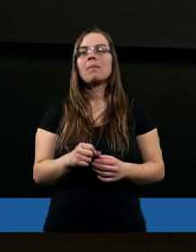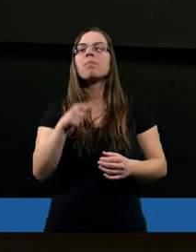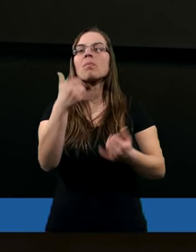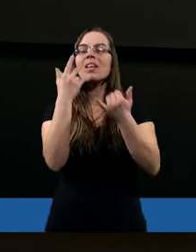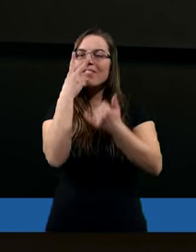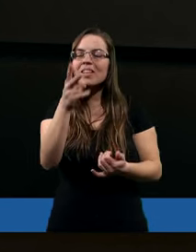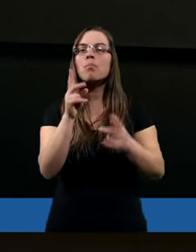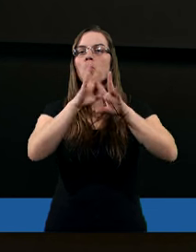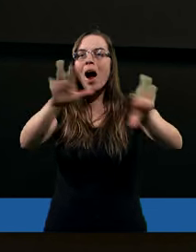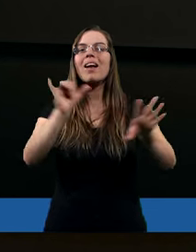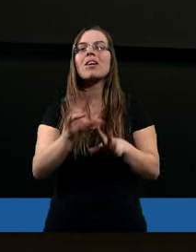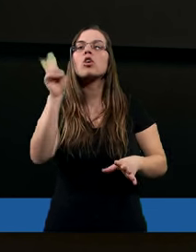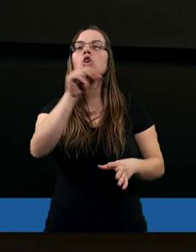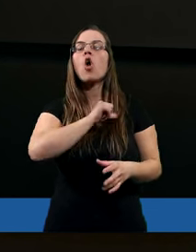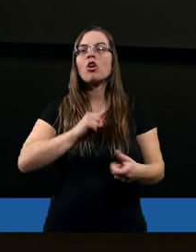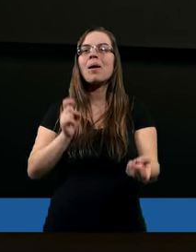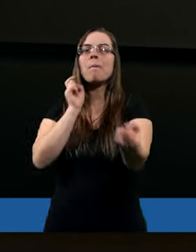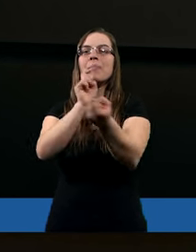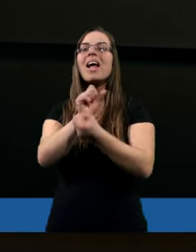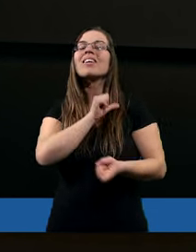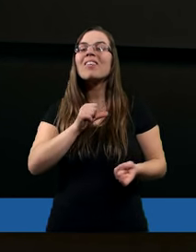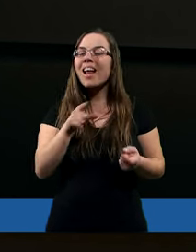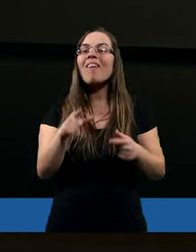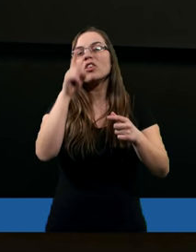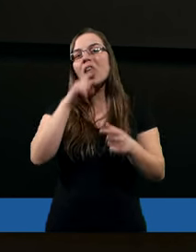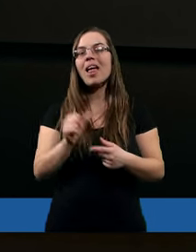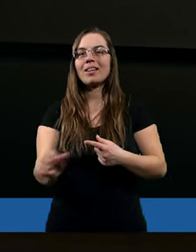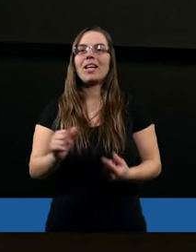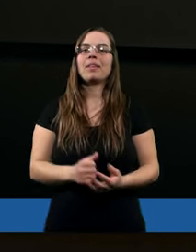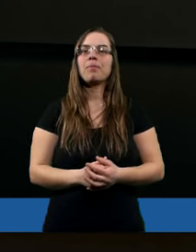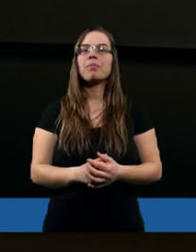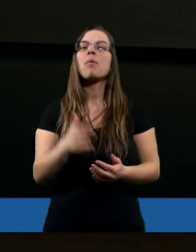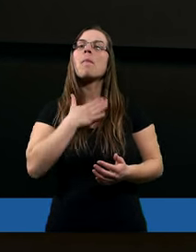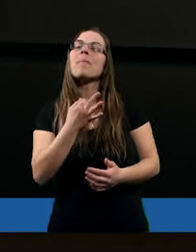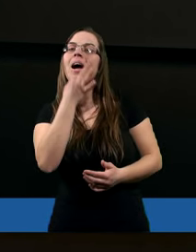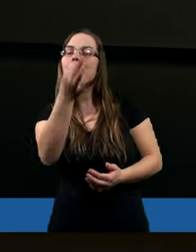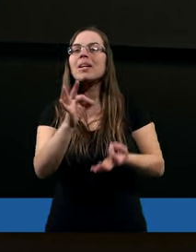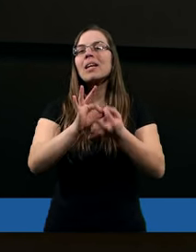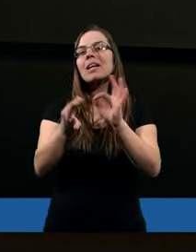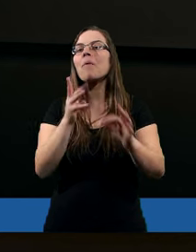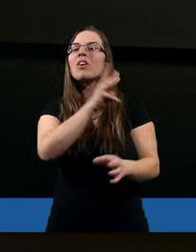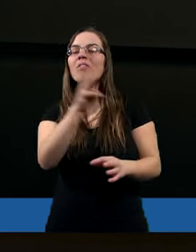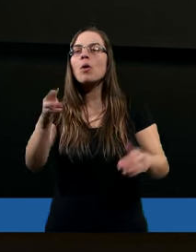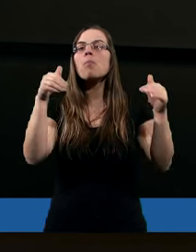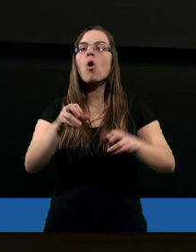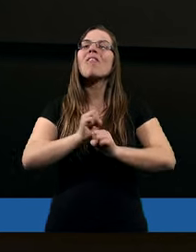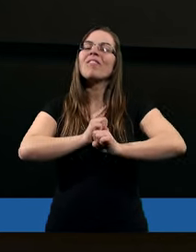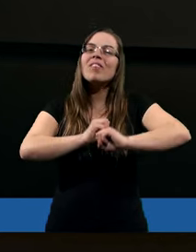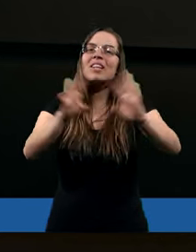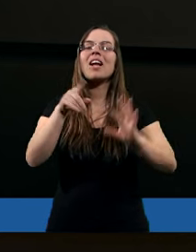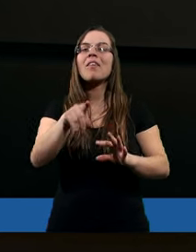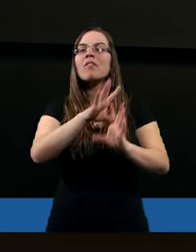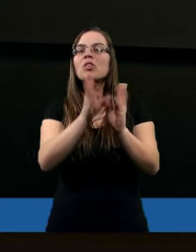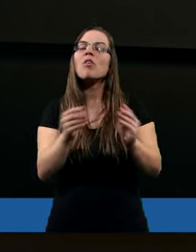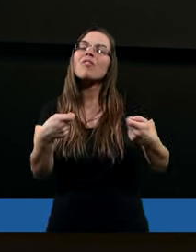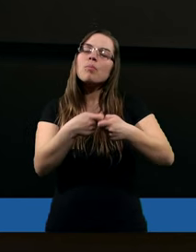kto się przeciwstawia. Ale mam pytanie do Was, gdybyście Wy mogli wyjaśnić, razem